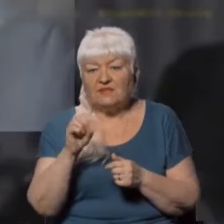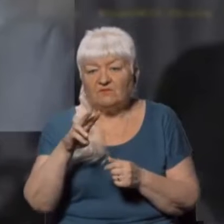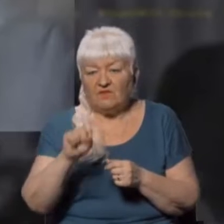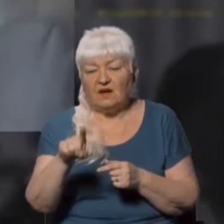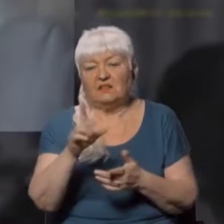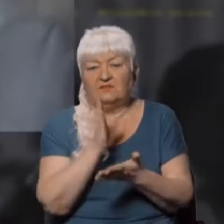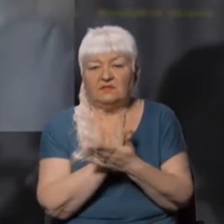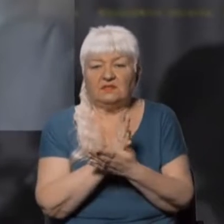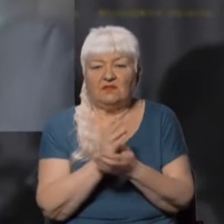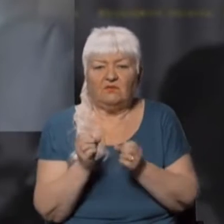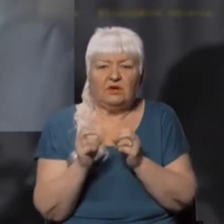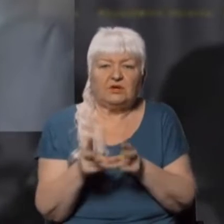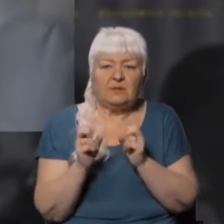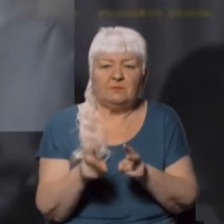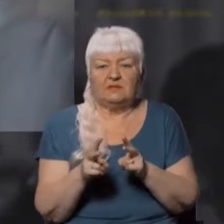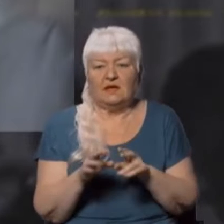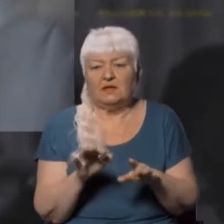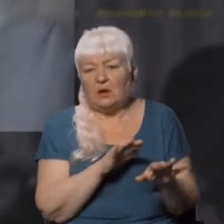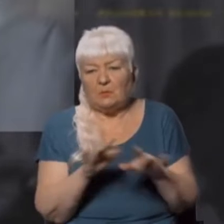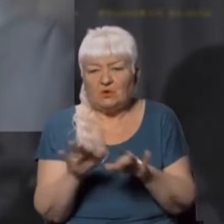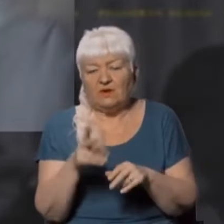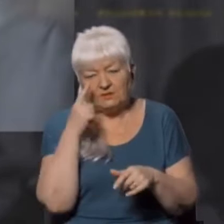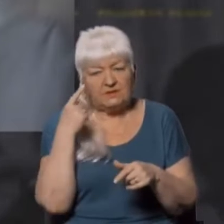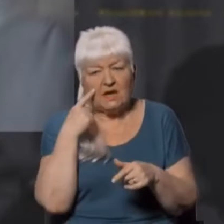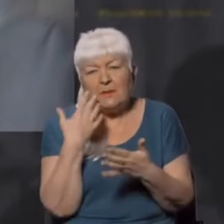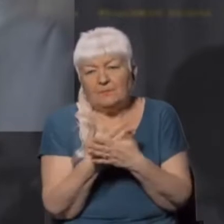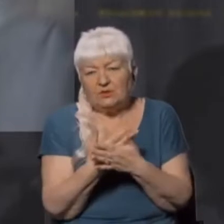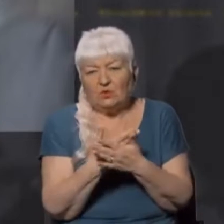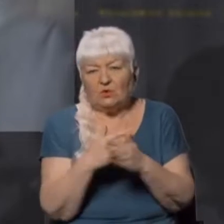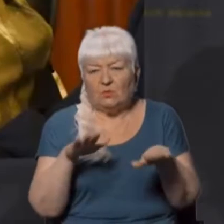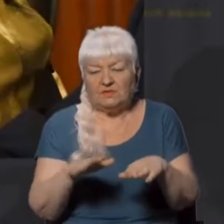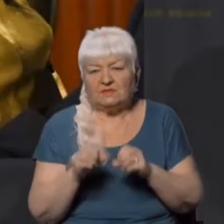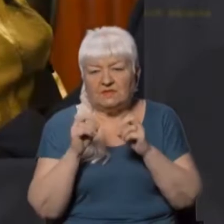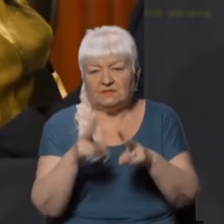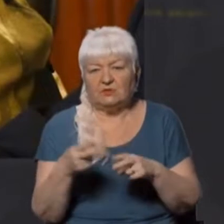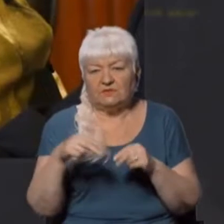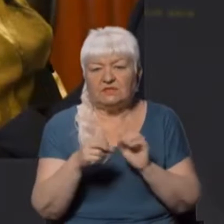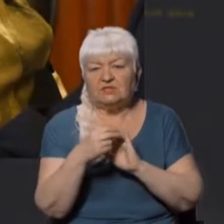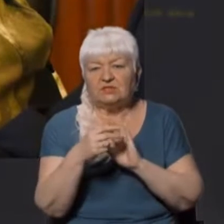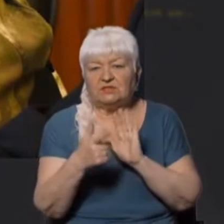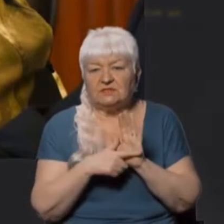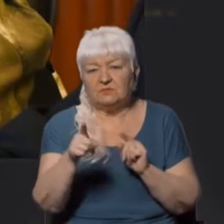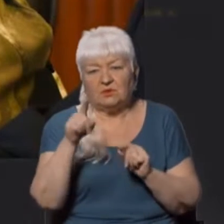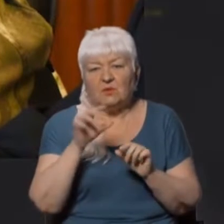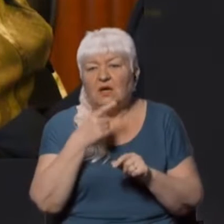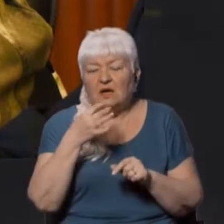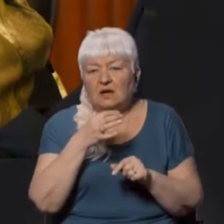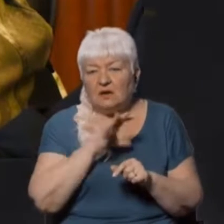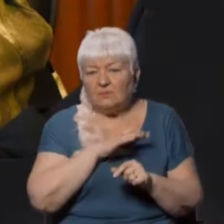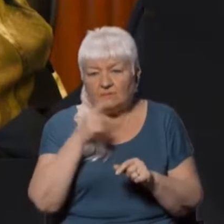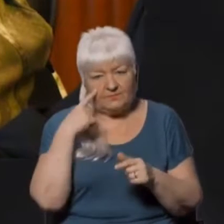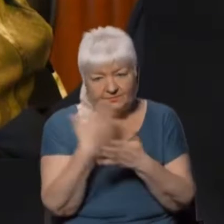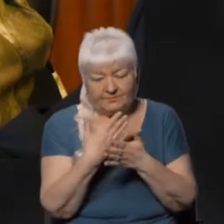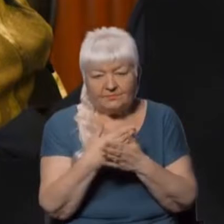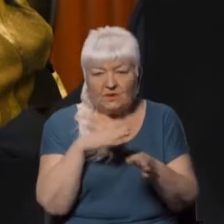фігурує в кримінальних провадженнях як підозрений у низці злочинів. У червні 2018-го Мартаяну заявили про підозру у скоєнні